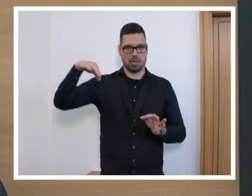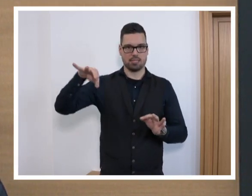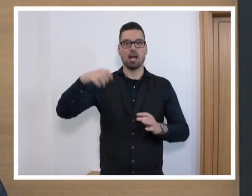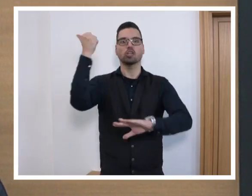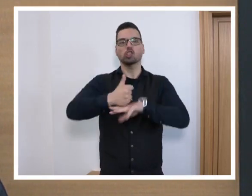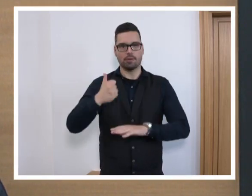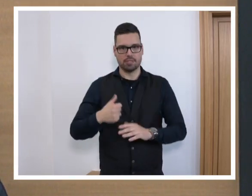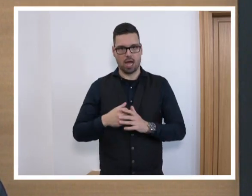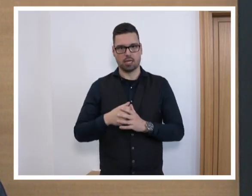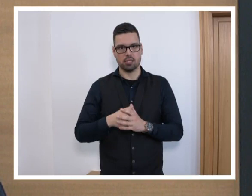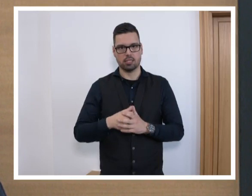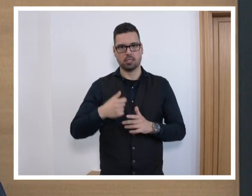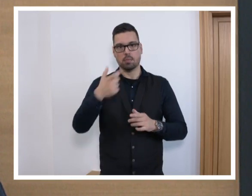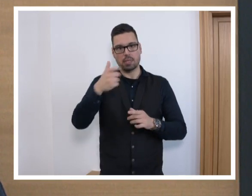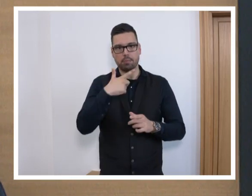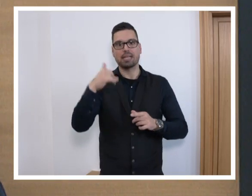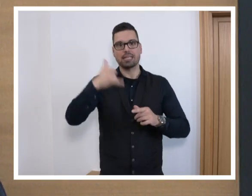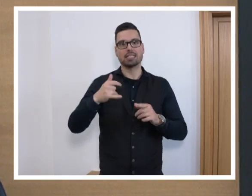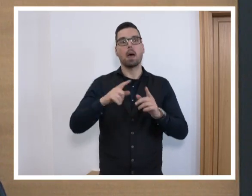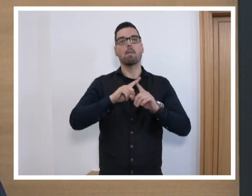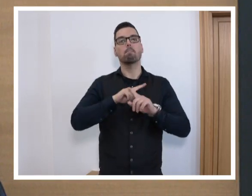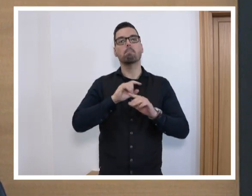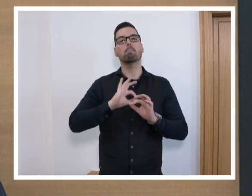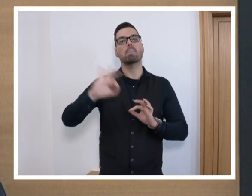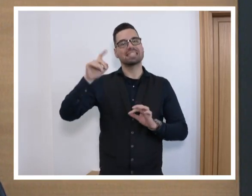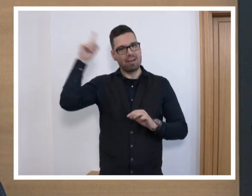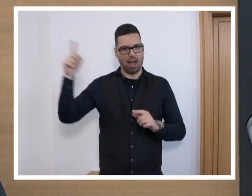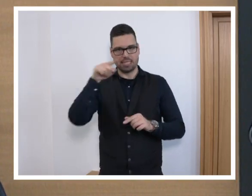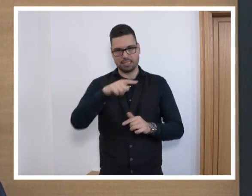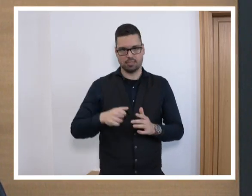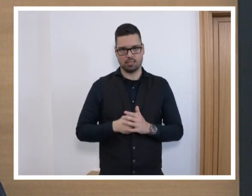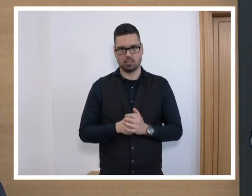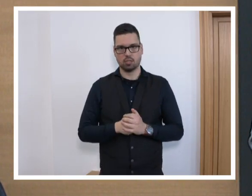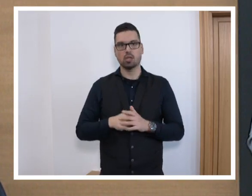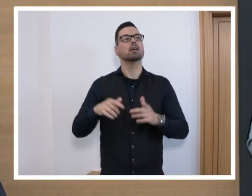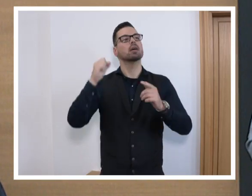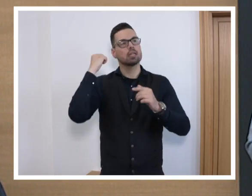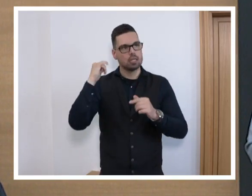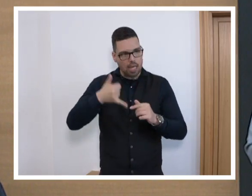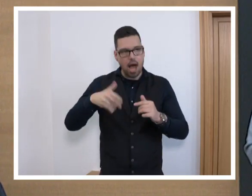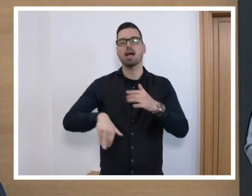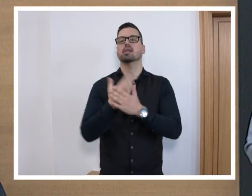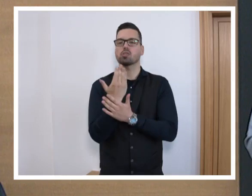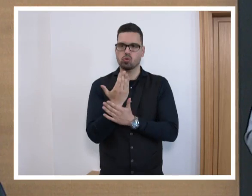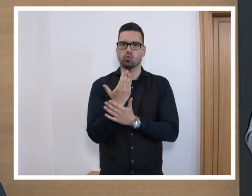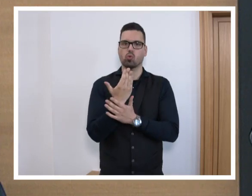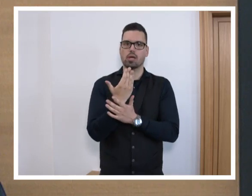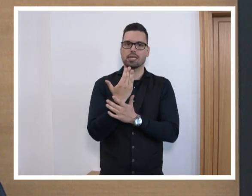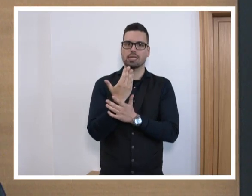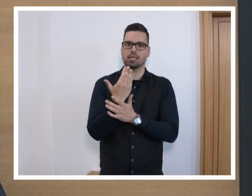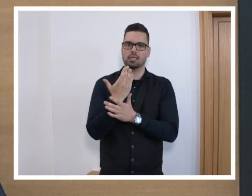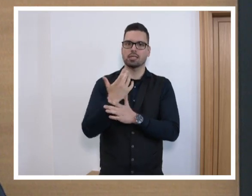Chefsache gemacht, wüssten Sie besser, worüber Sie reden. Ja, Sie haben vorhin gesagt, der neue Bundesgesundheitsminister habe eine Liste